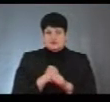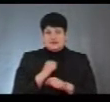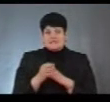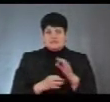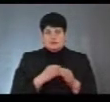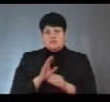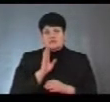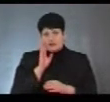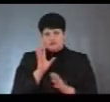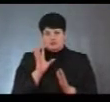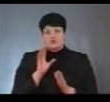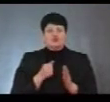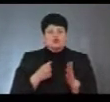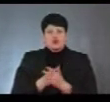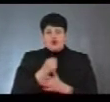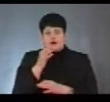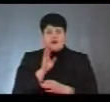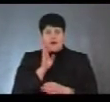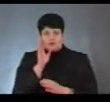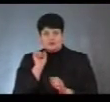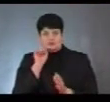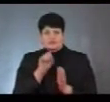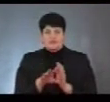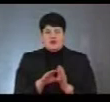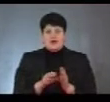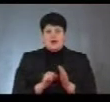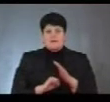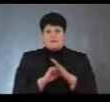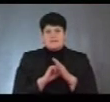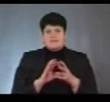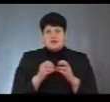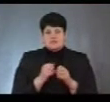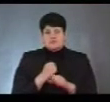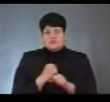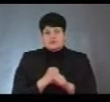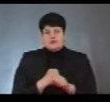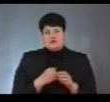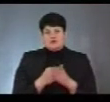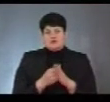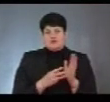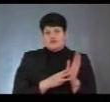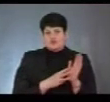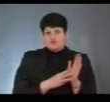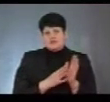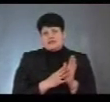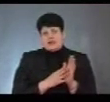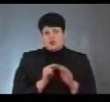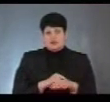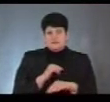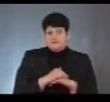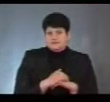їх до ранку в нас, враховуючи, що база працює до 9-ї години, до 8-ї вчора виключать, не знаю, сайту.